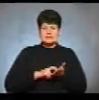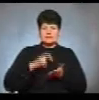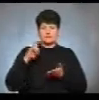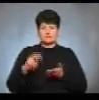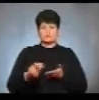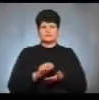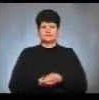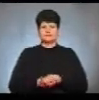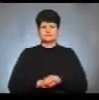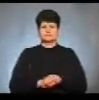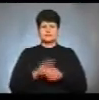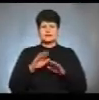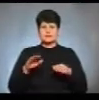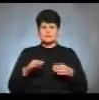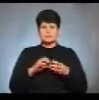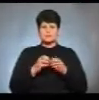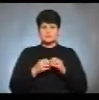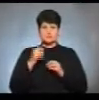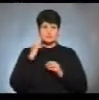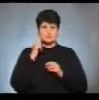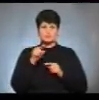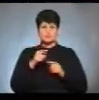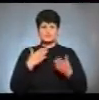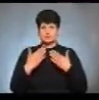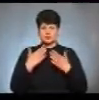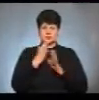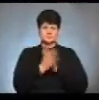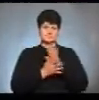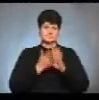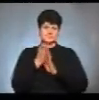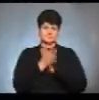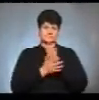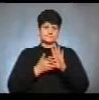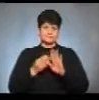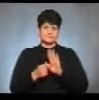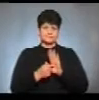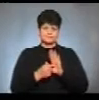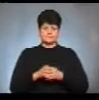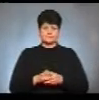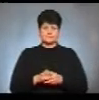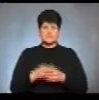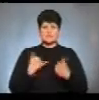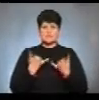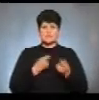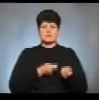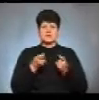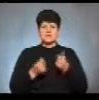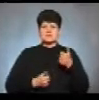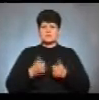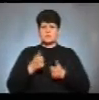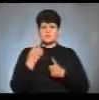довжину. Діти з вадами слуху, тому він спілкується з ними жестами. Привіз я сьогодні на змагання